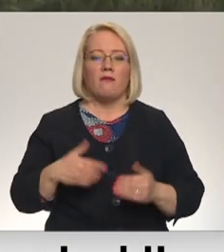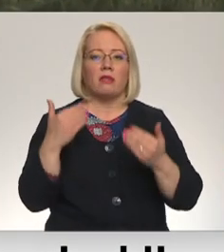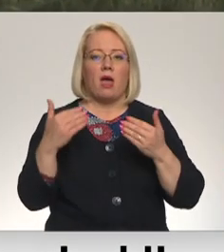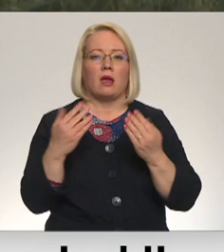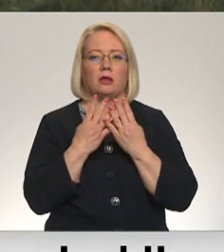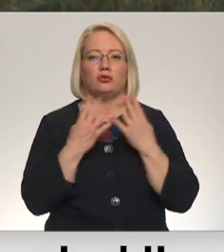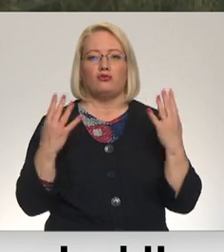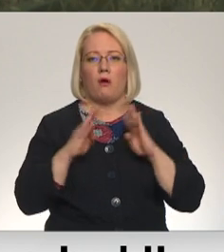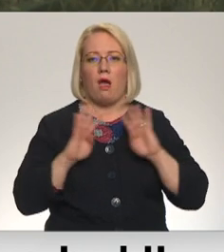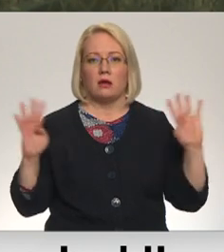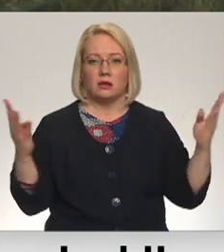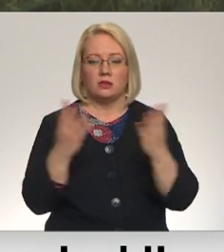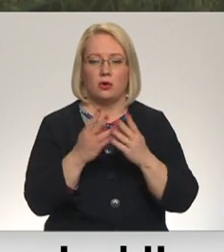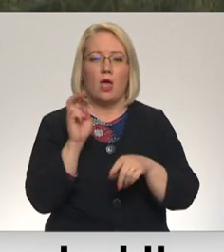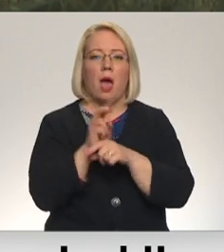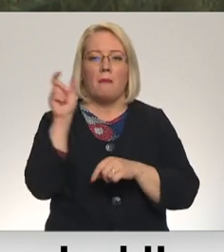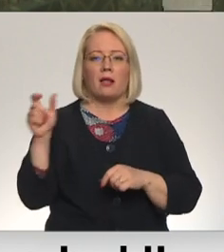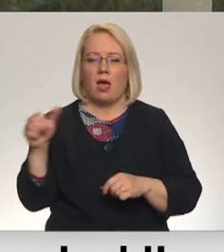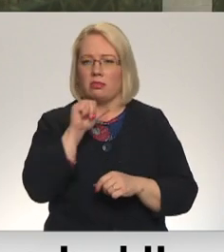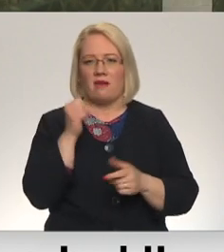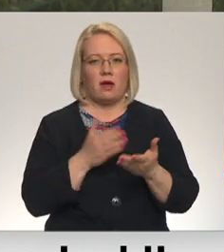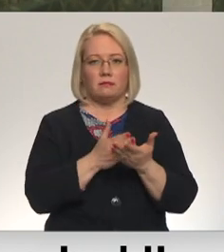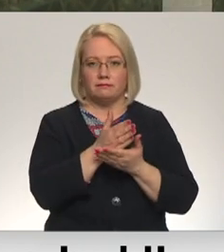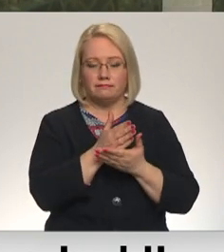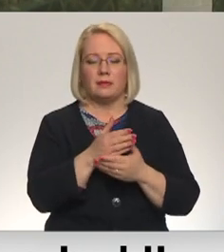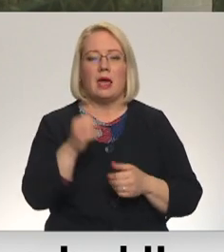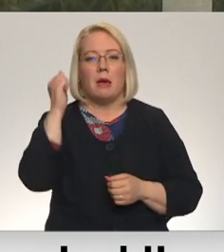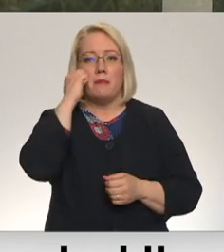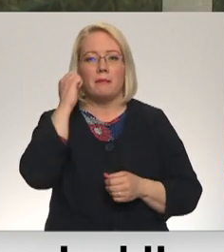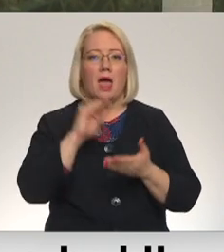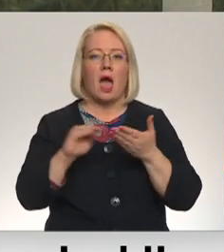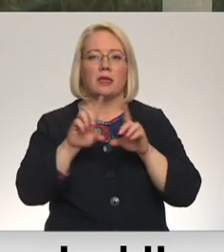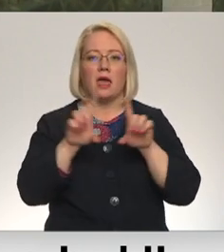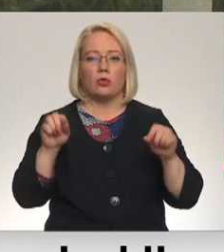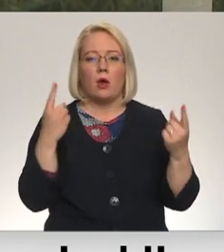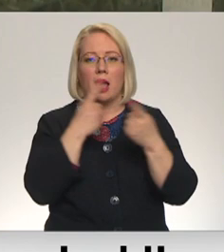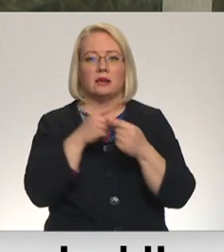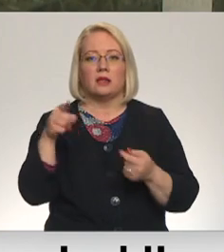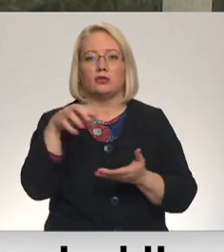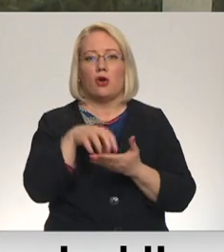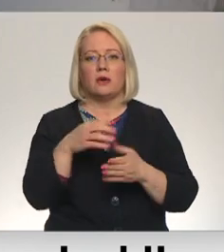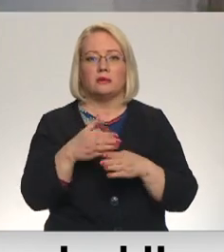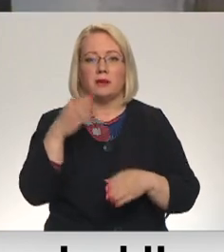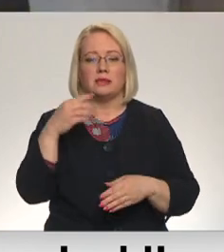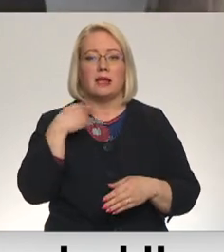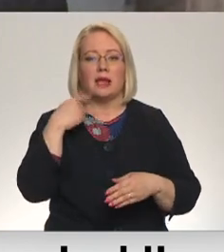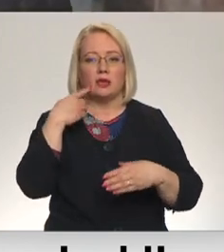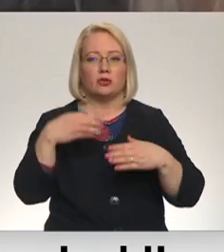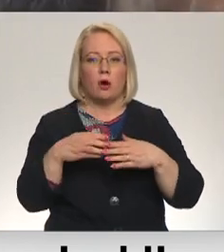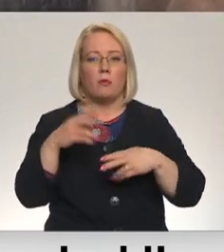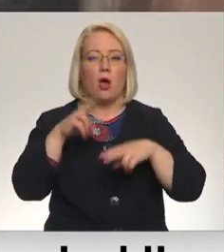aiz žoga un apmeklētājiem nav piejams. Rīgas piemenekļu aģentūra šo objektu atzinus par bīstamu. Rīgas domas būv